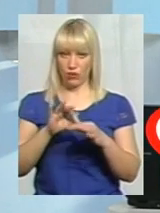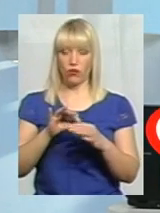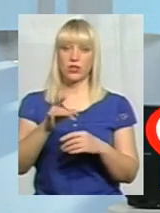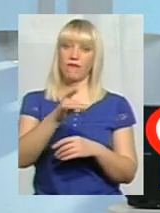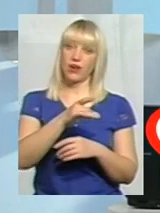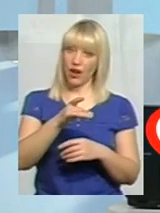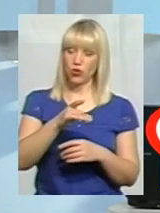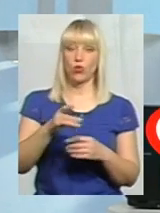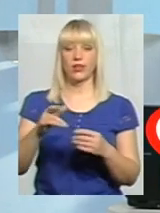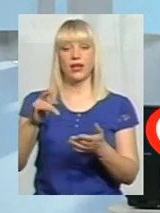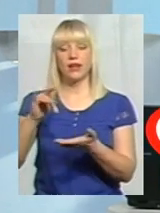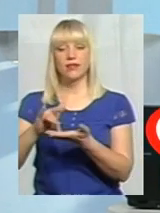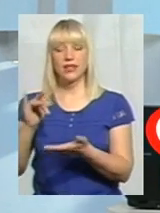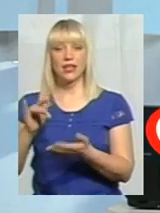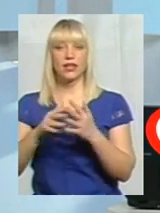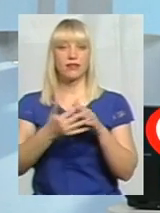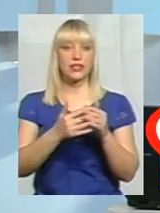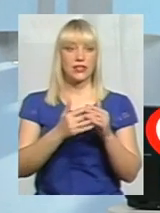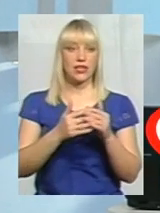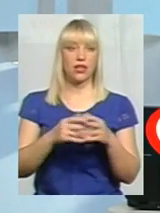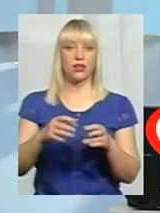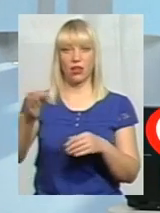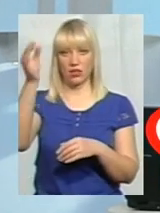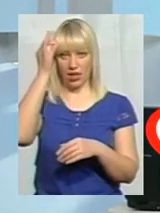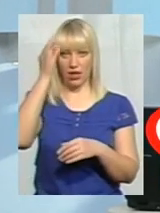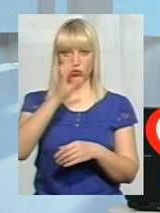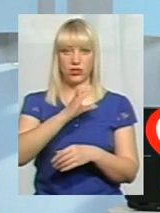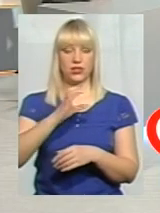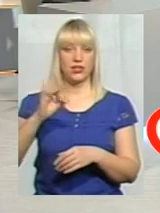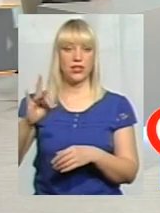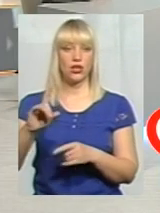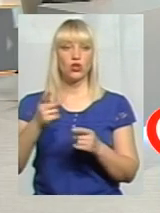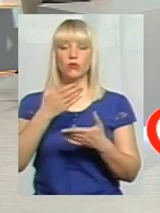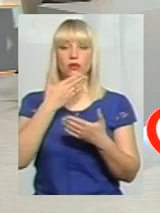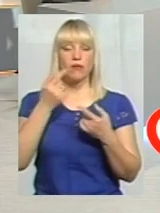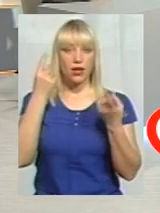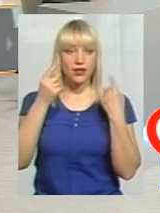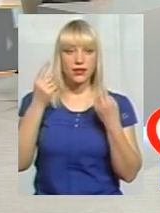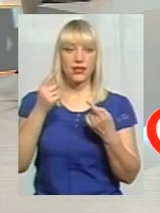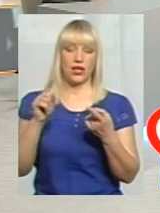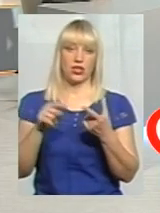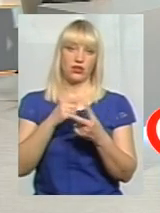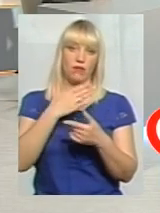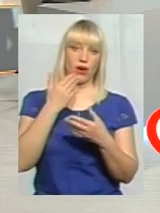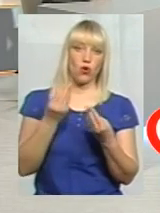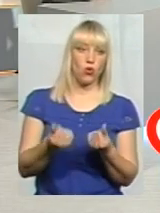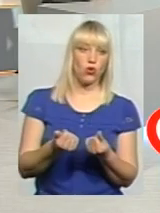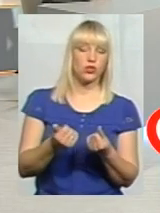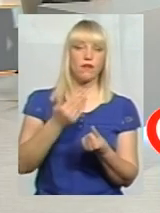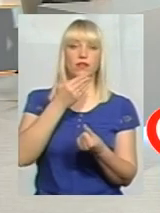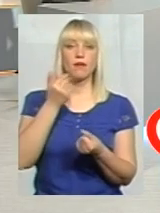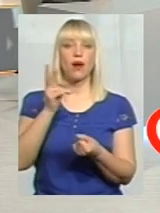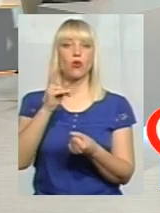центрах, в селах, нагадують за сценарієм Радянський Союз? Чому? Немає ідеї, можливо, немає коштів, немає кому там